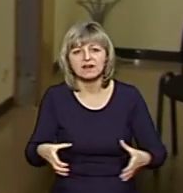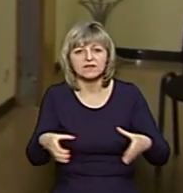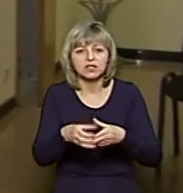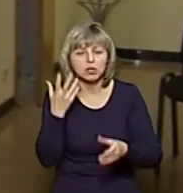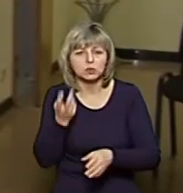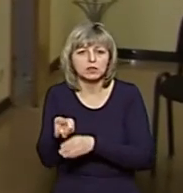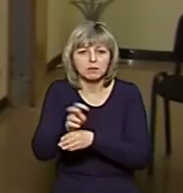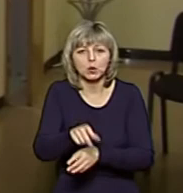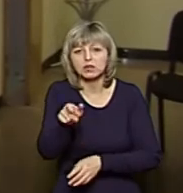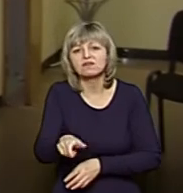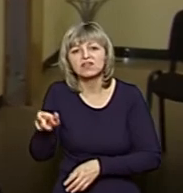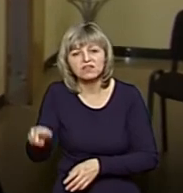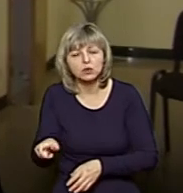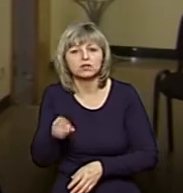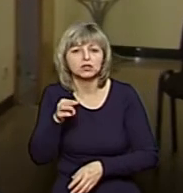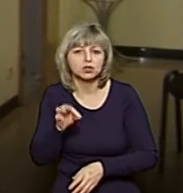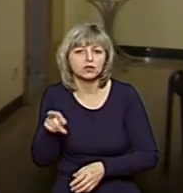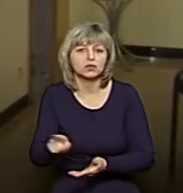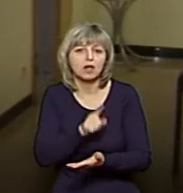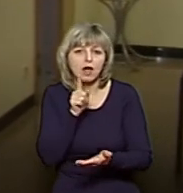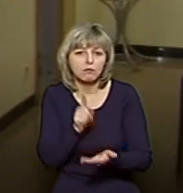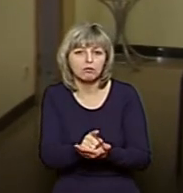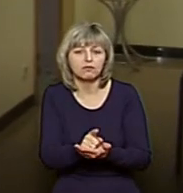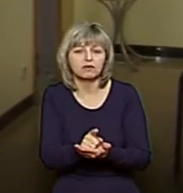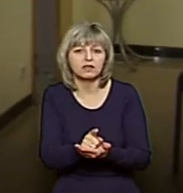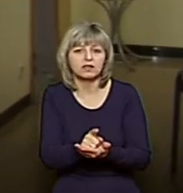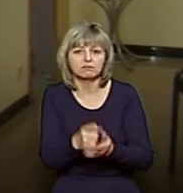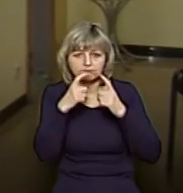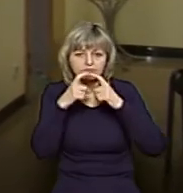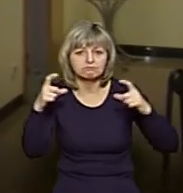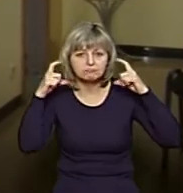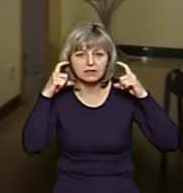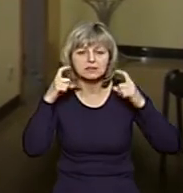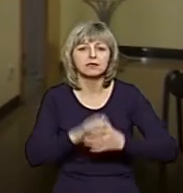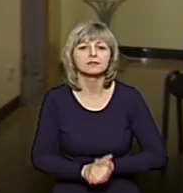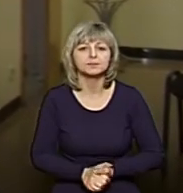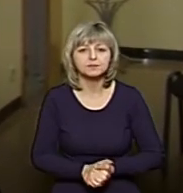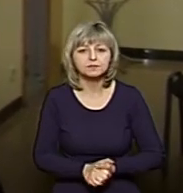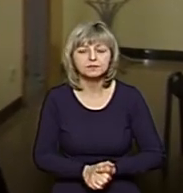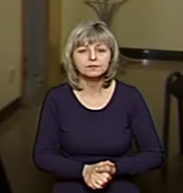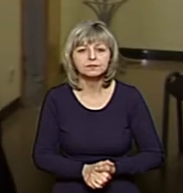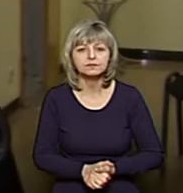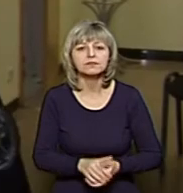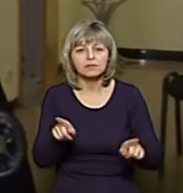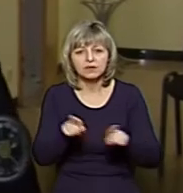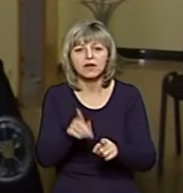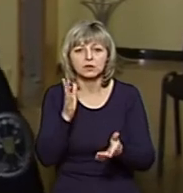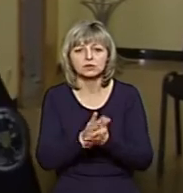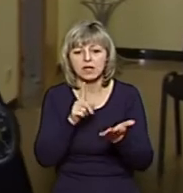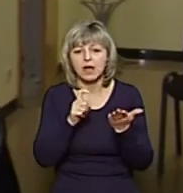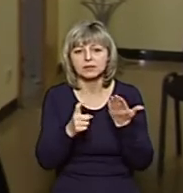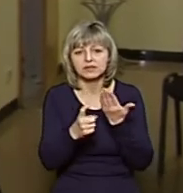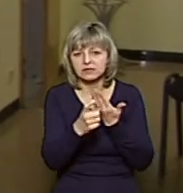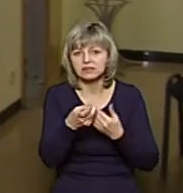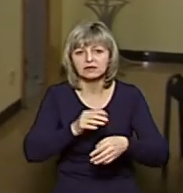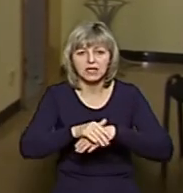заходять відвідувачі, вони повинні бути в захисних масках, рукавичках. Також є антисептики, якими обробляються